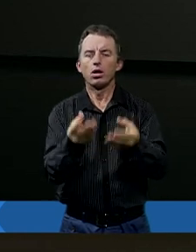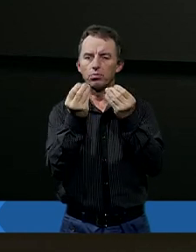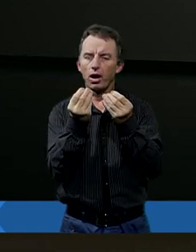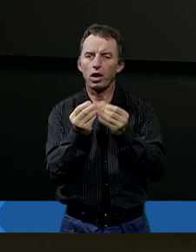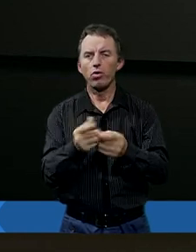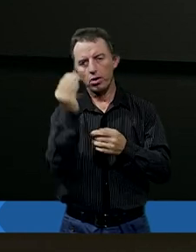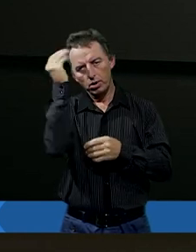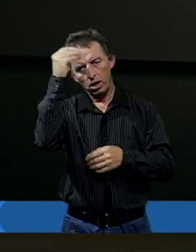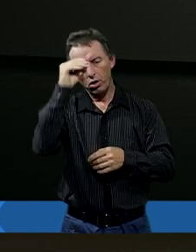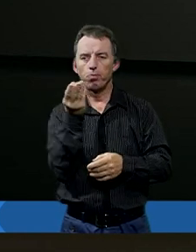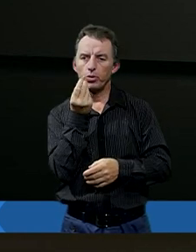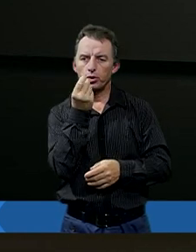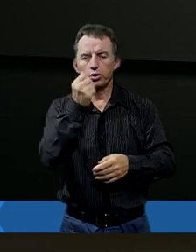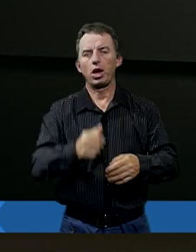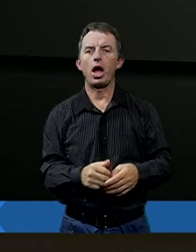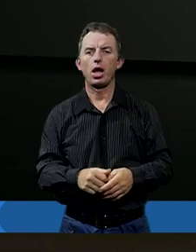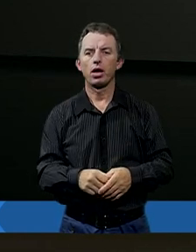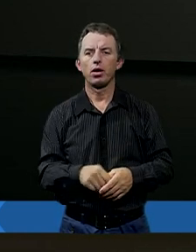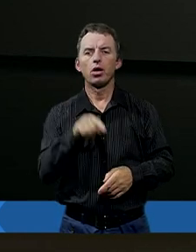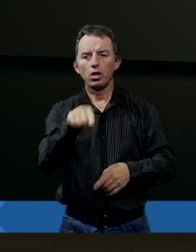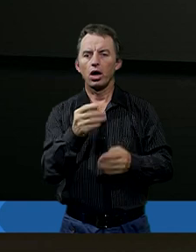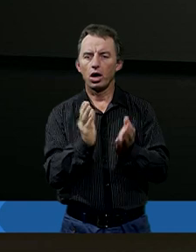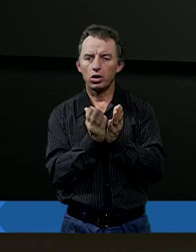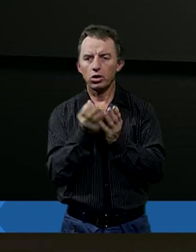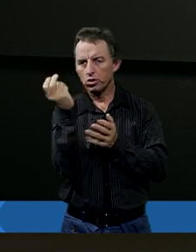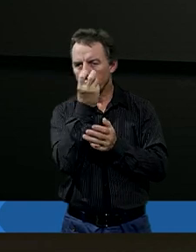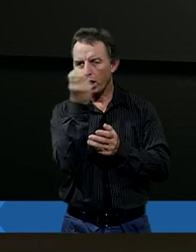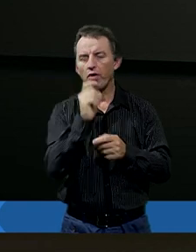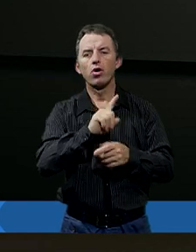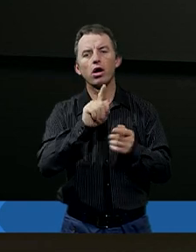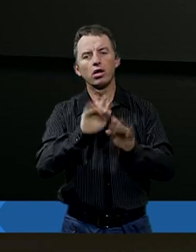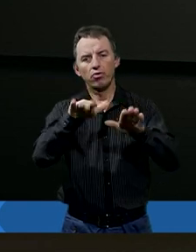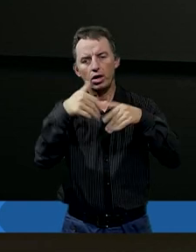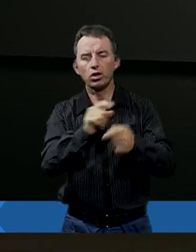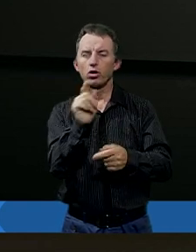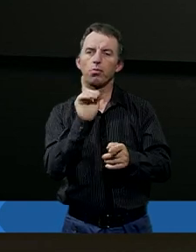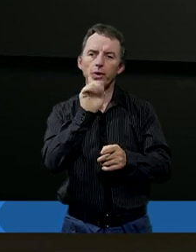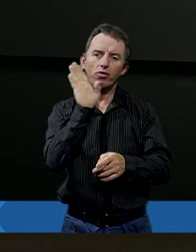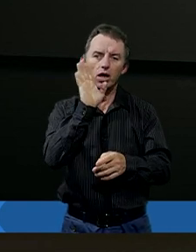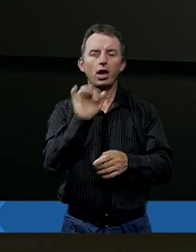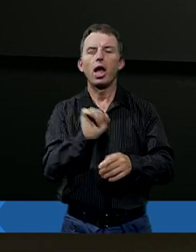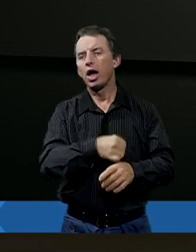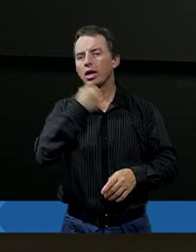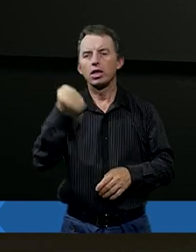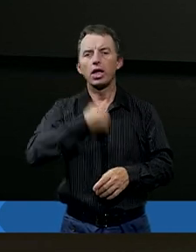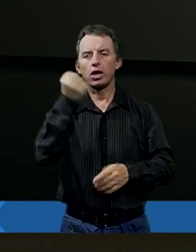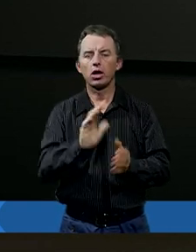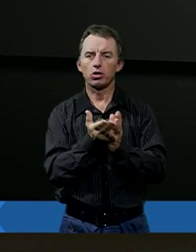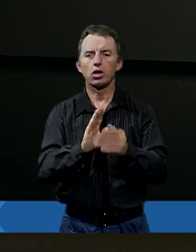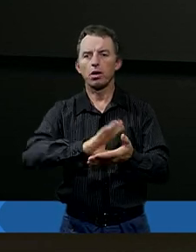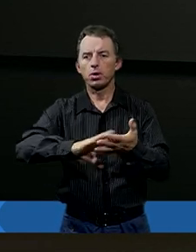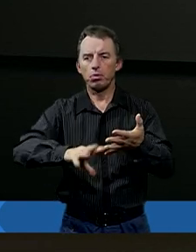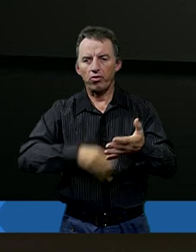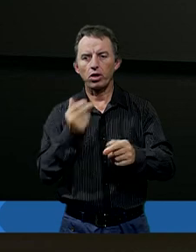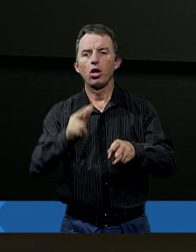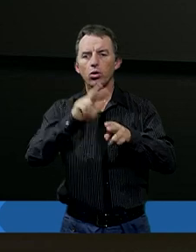wspaniałymi naukami i pocieszeniem. Księga bardzo ciekawa też z tego względu, że prawdopodobnie to jest najstarsza księga Biblii lub